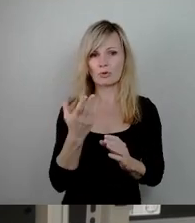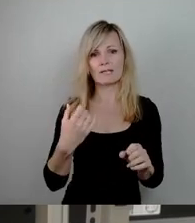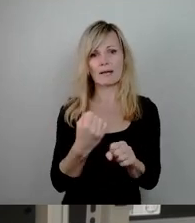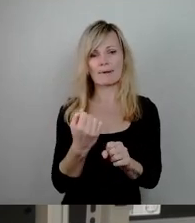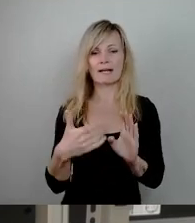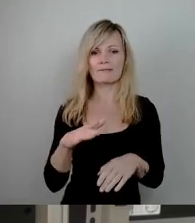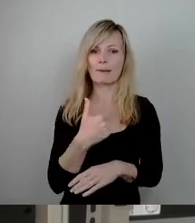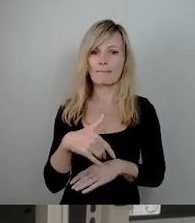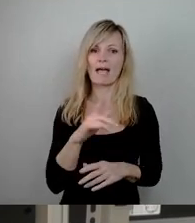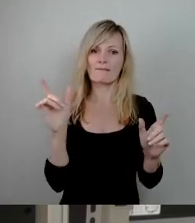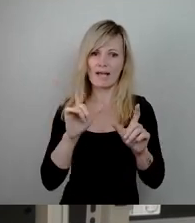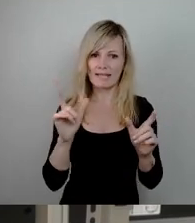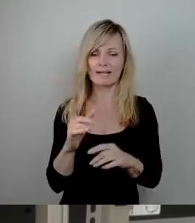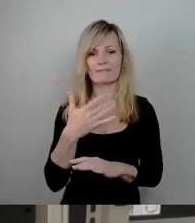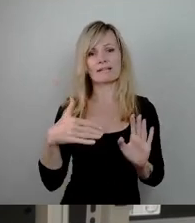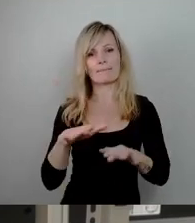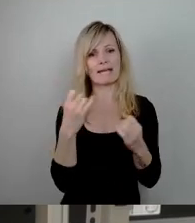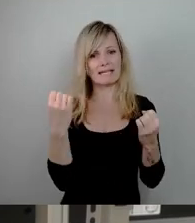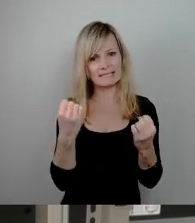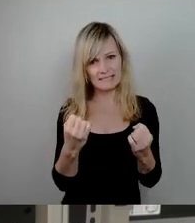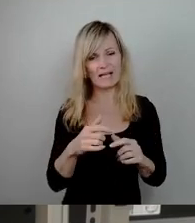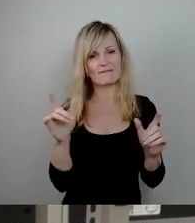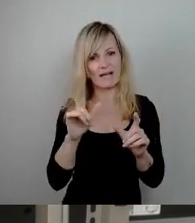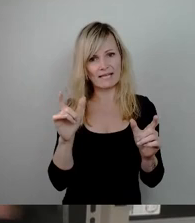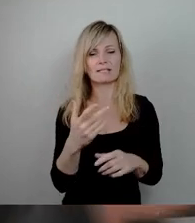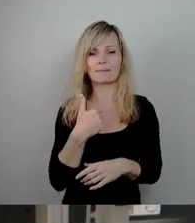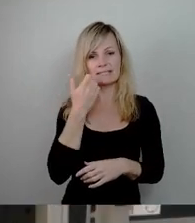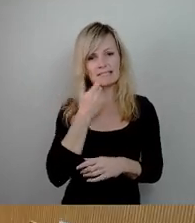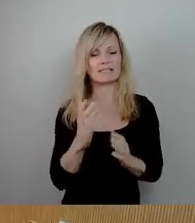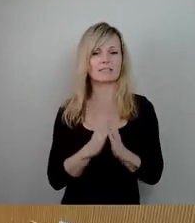feiern, viel sicherer feiern und ich bitte um Zustimmung. Danke.